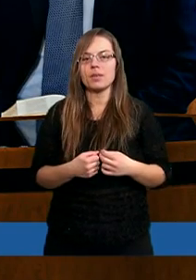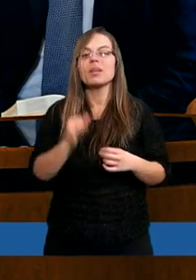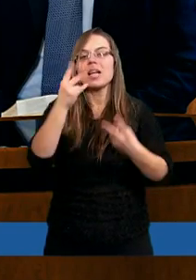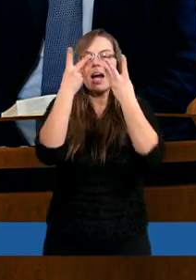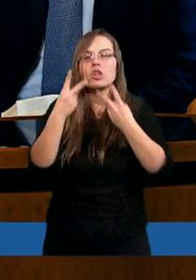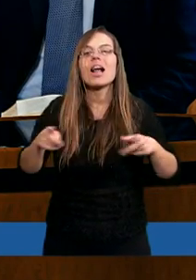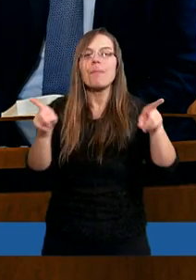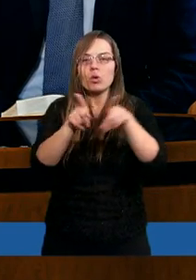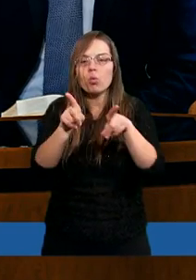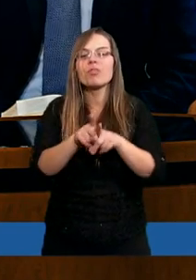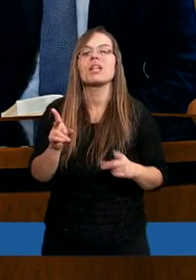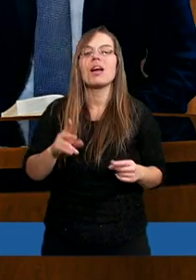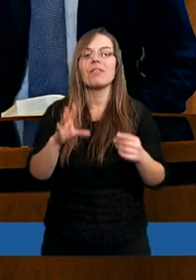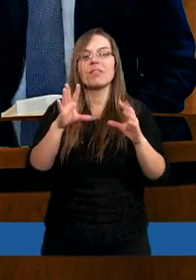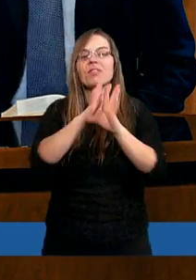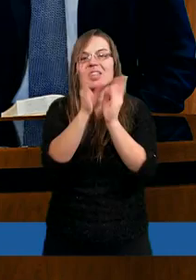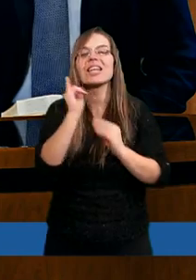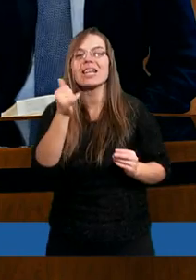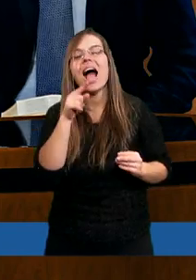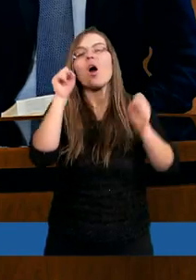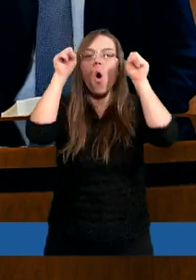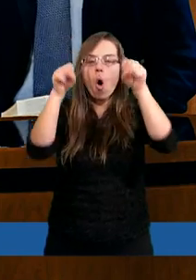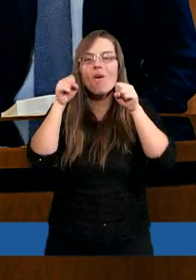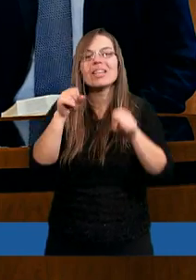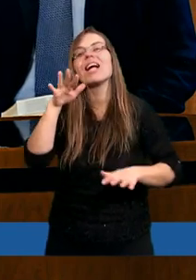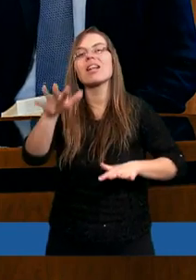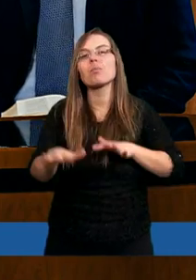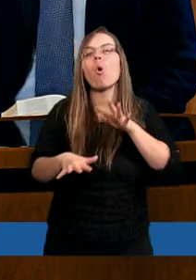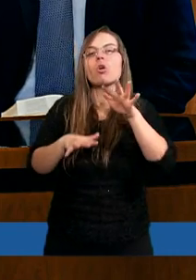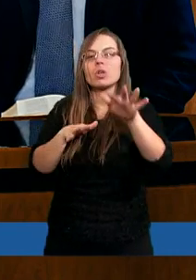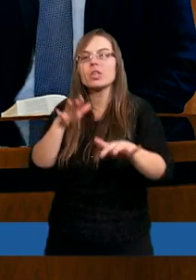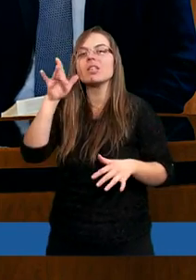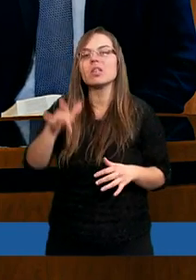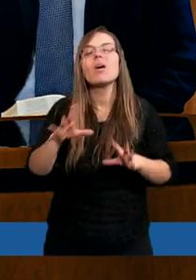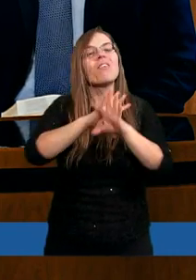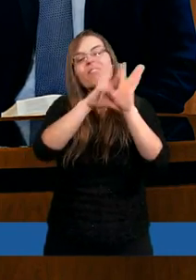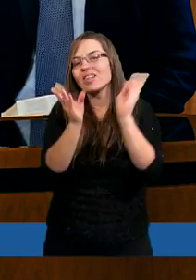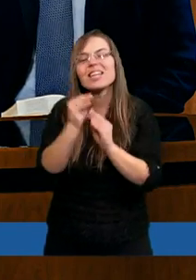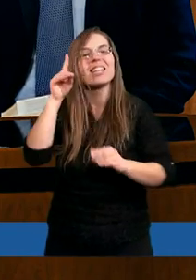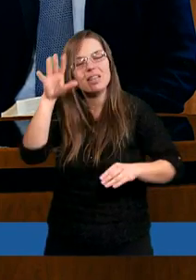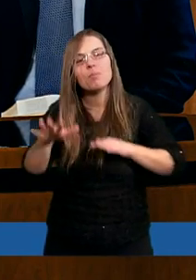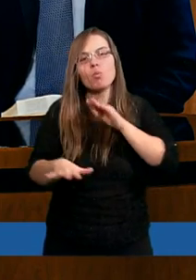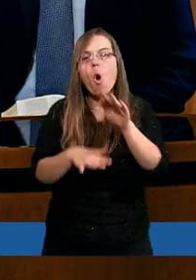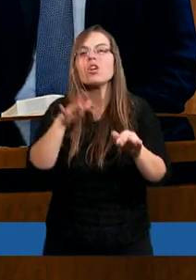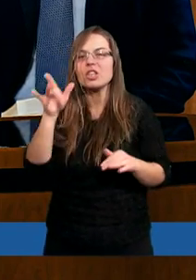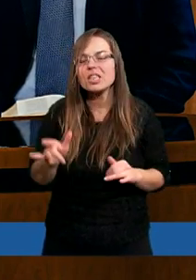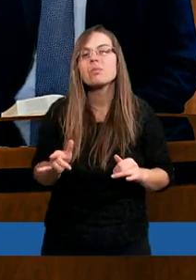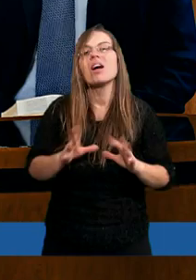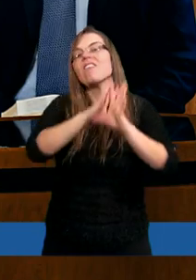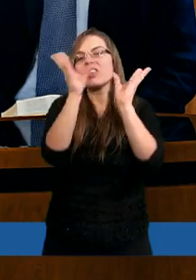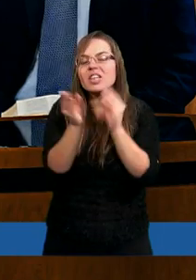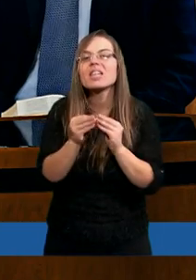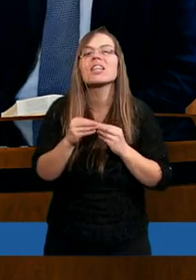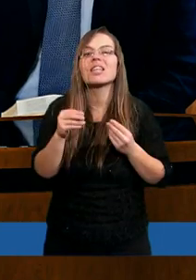Tak, czytamy również wszyscy jak owce zbłądziliśmy. Wszyscy zbłądziliśmy, wszyscy